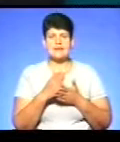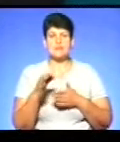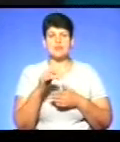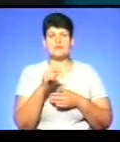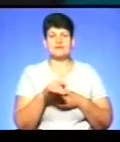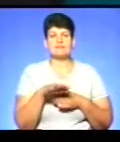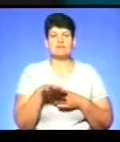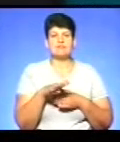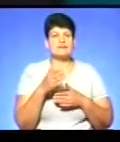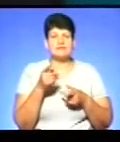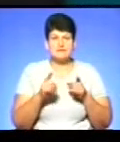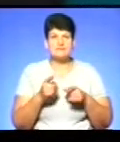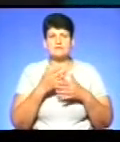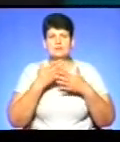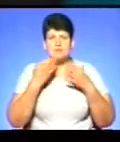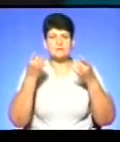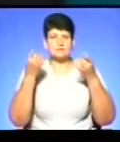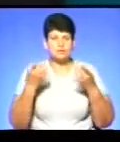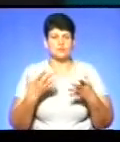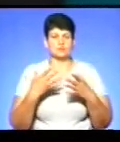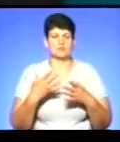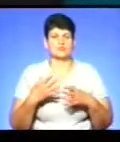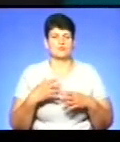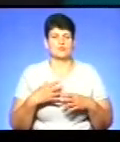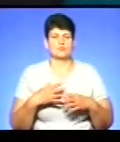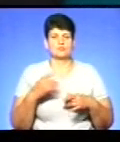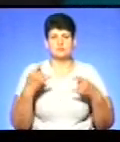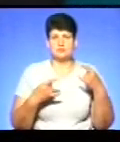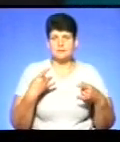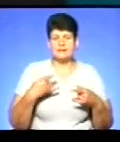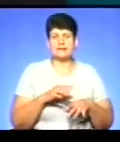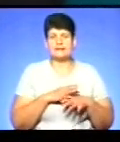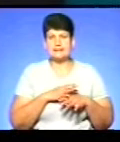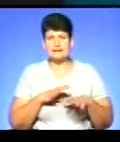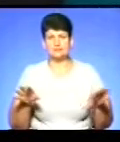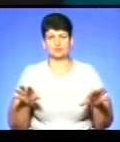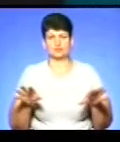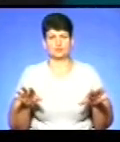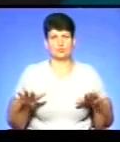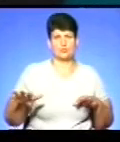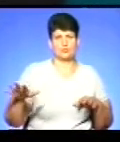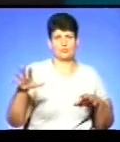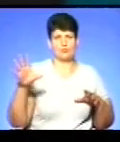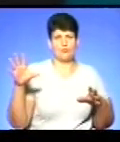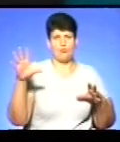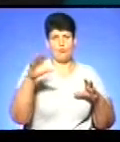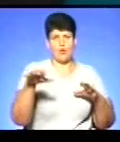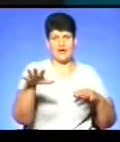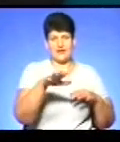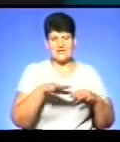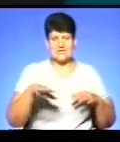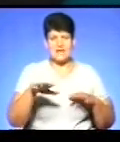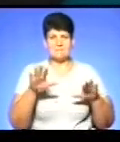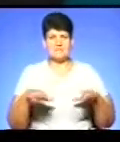справді не мали аналогового мовлення, де не було покриття сигналами, скажімо, і місцевих